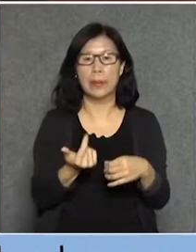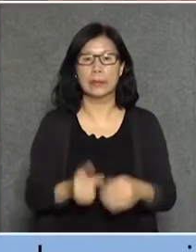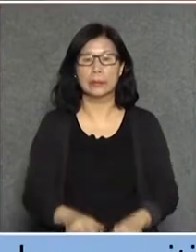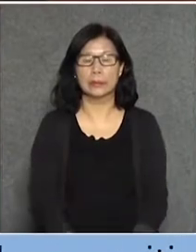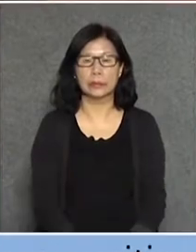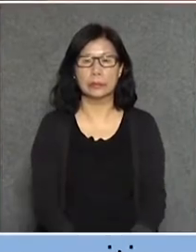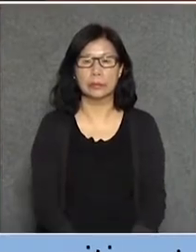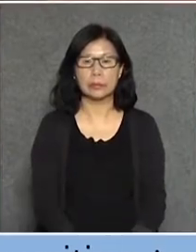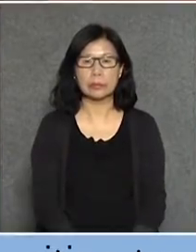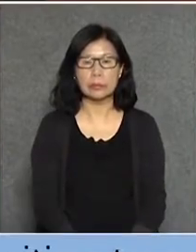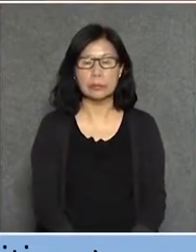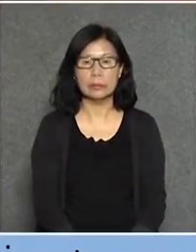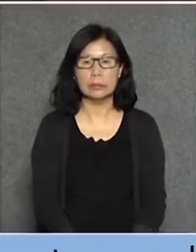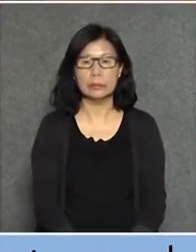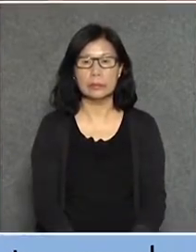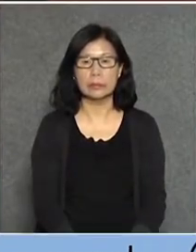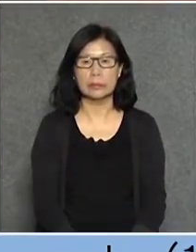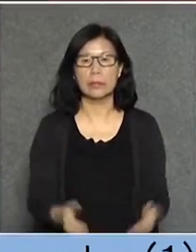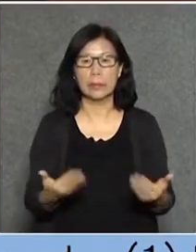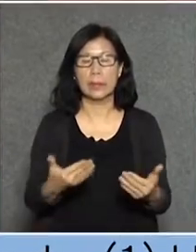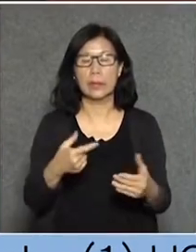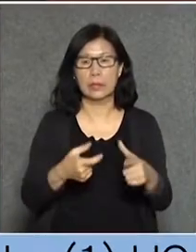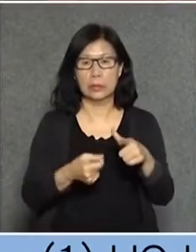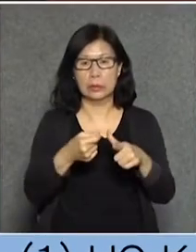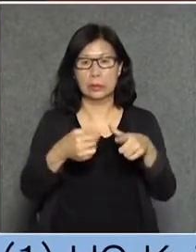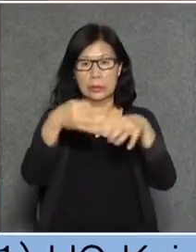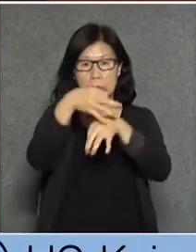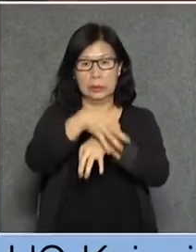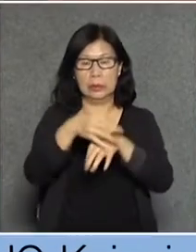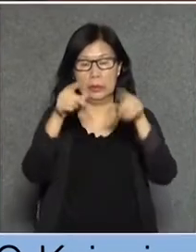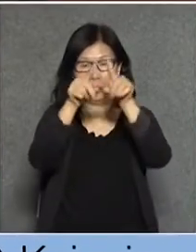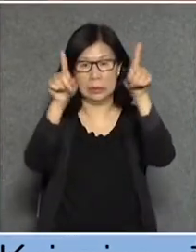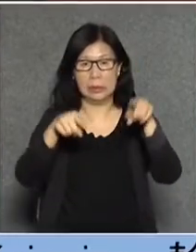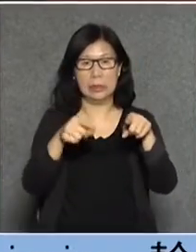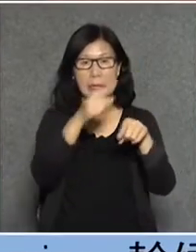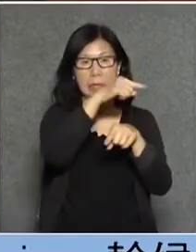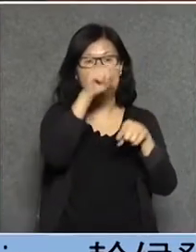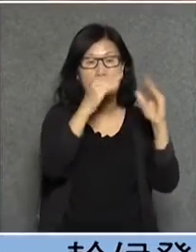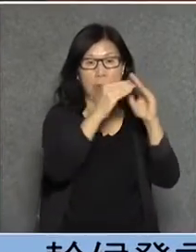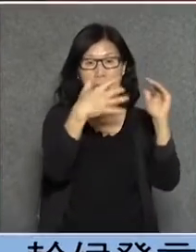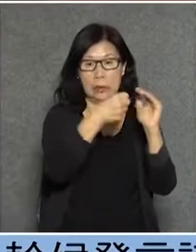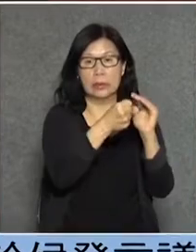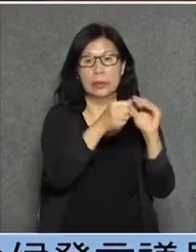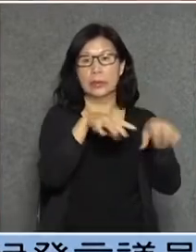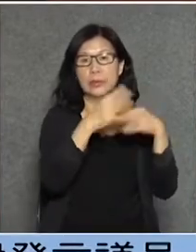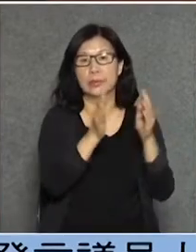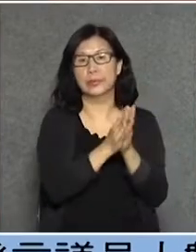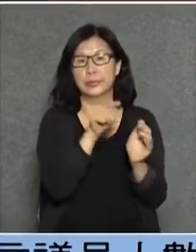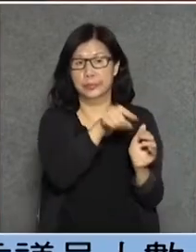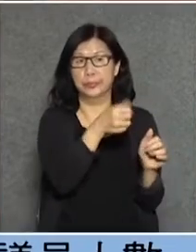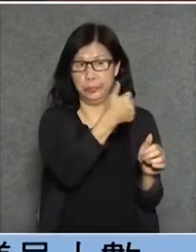公契都受到大業主非常豪了